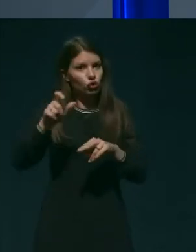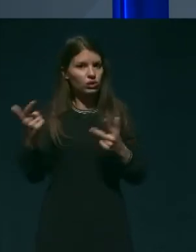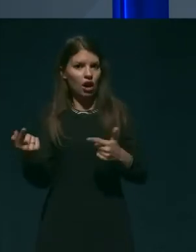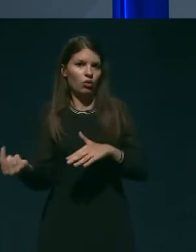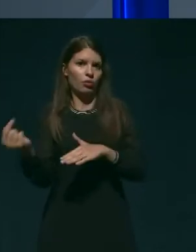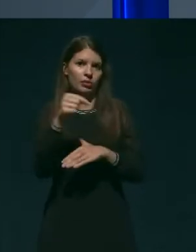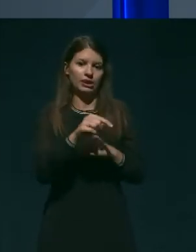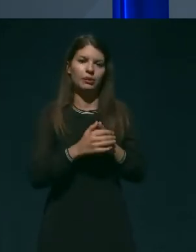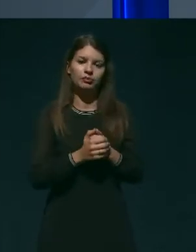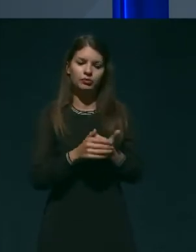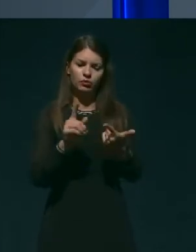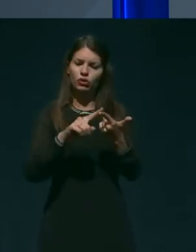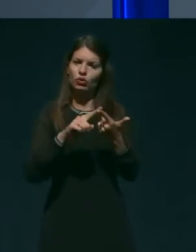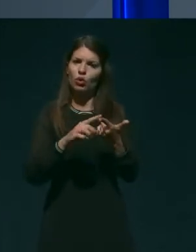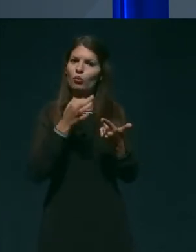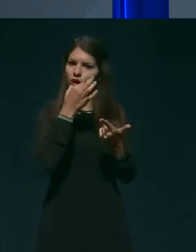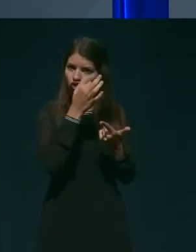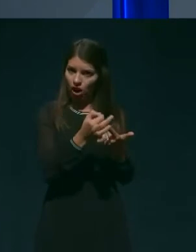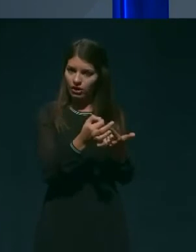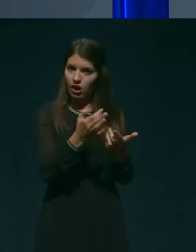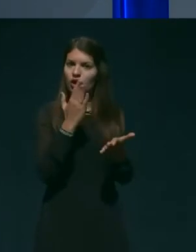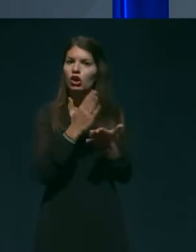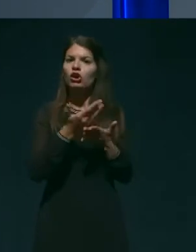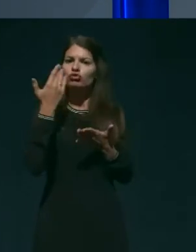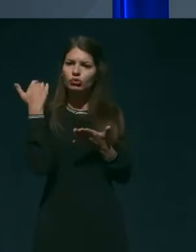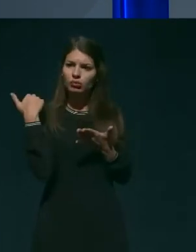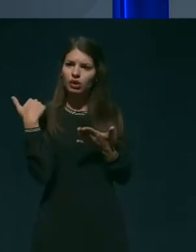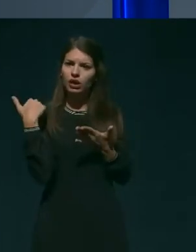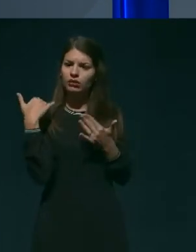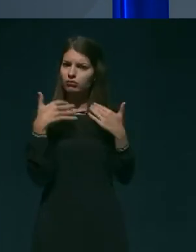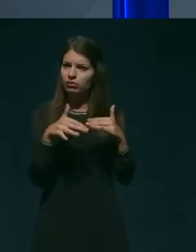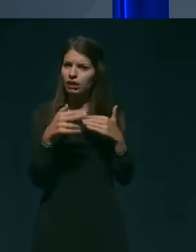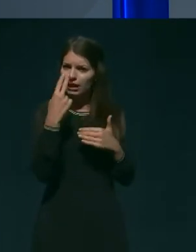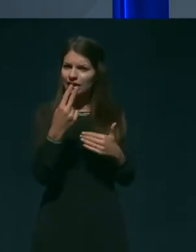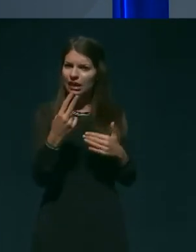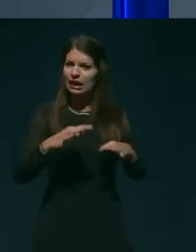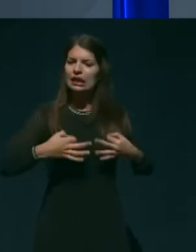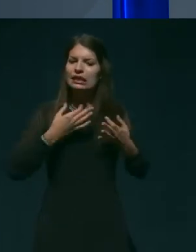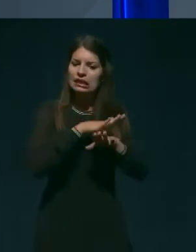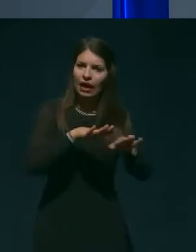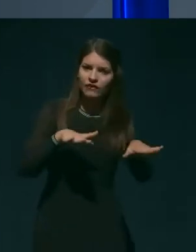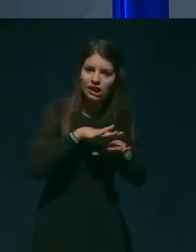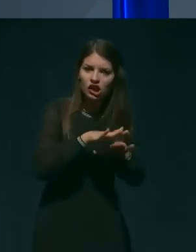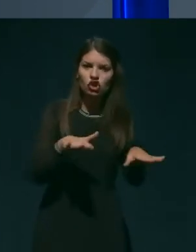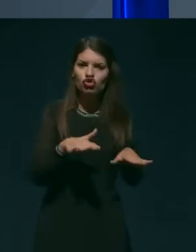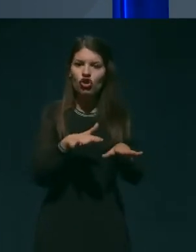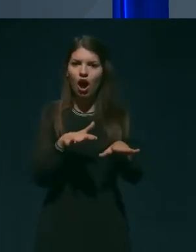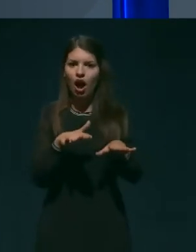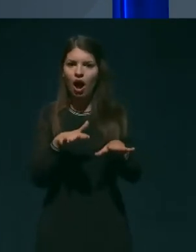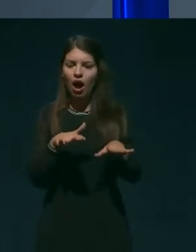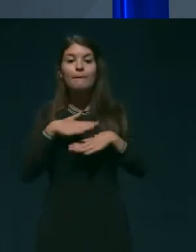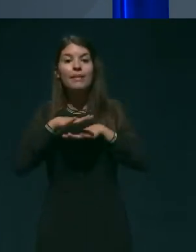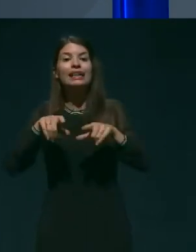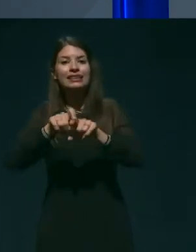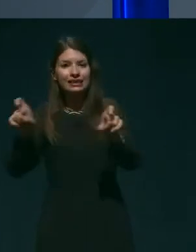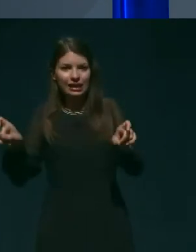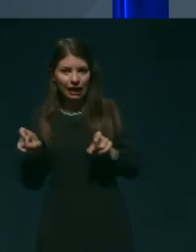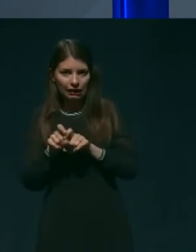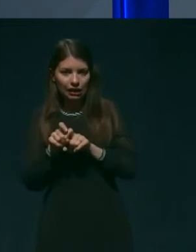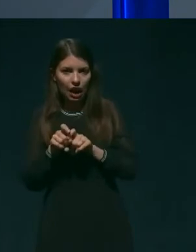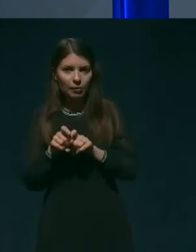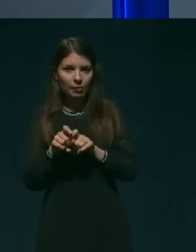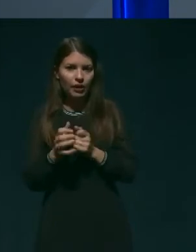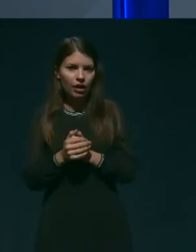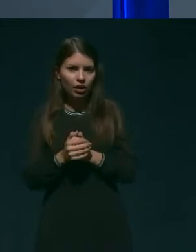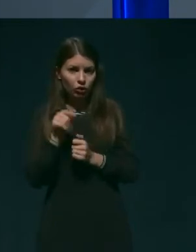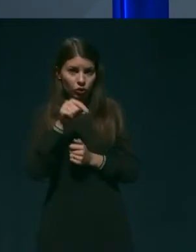vprašanje pa se nanaša. Že prej bilo nekaj besed povedanih na zdravilišča, bazene, vodne parke. Se bodo torej s ponedelkom odprli?